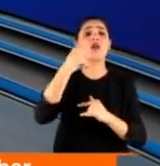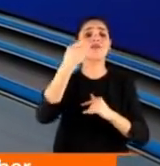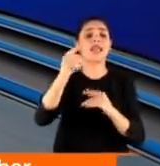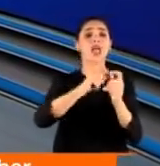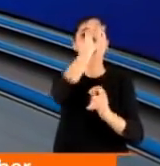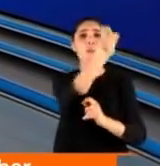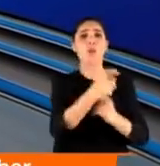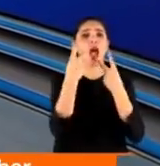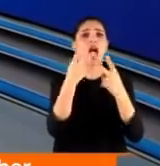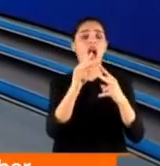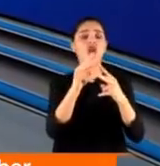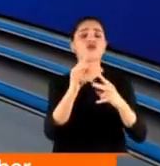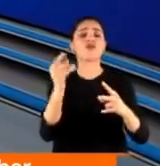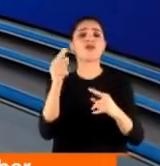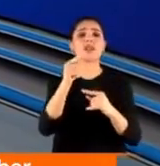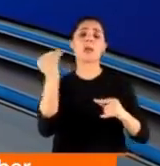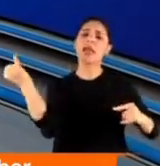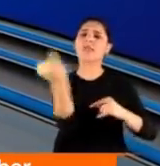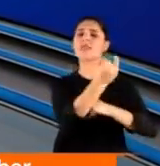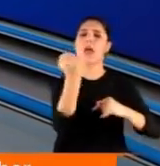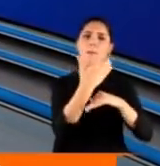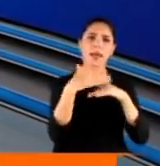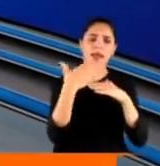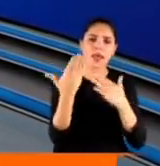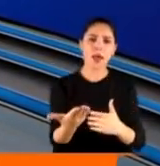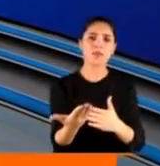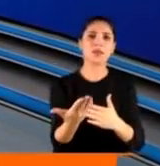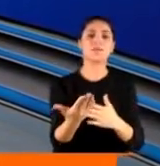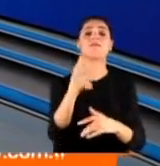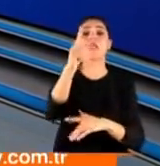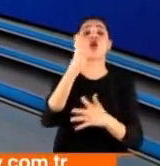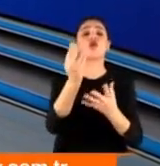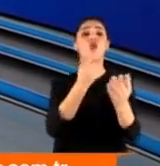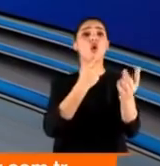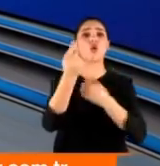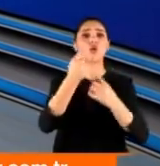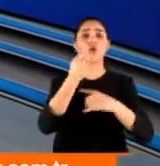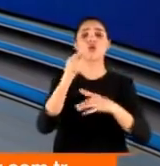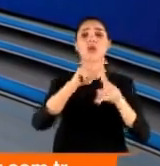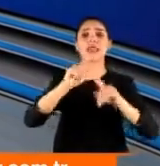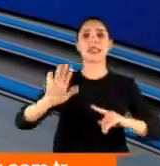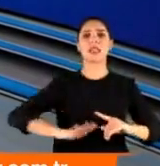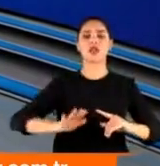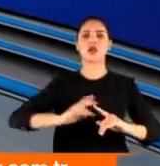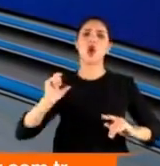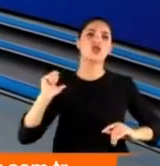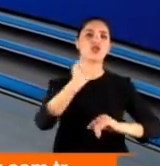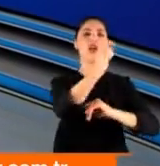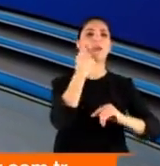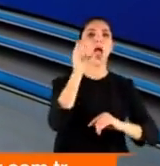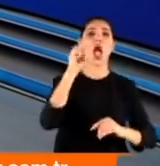Bülent Arınç'ın açıklamalarına da geldi tabii. Tepki dolu sözleri vardı o konuda da. Ve çok konuşulacak Kılıçdaroğlu'na verdiği o yanıt,